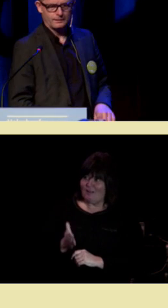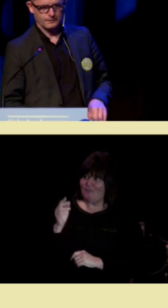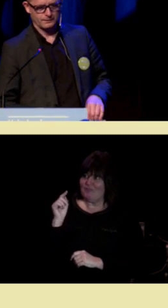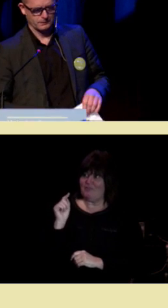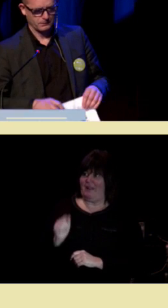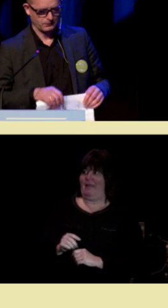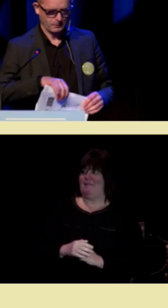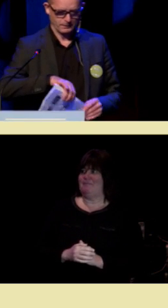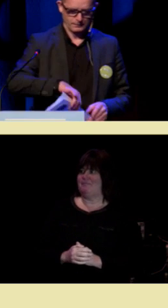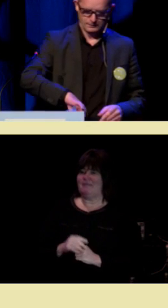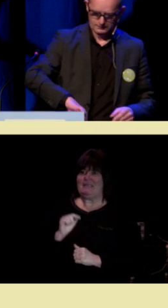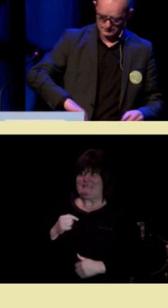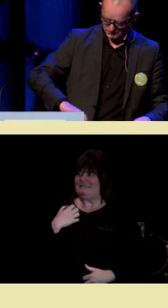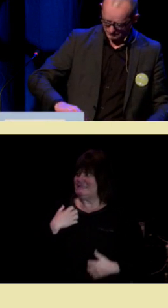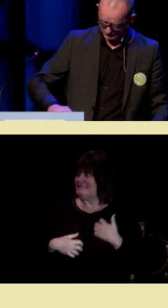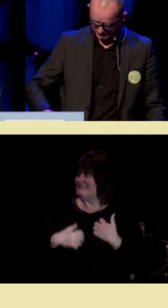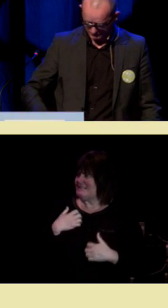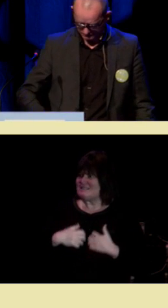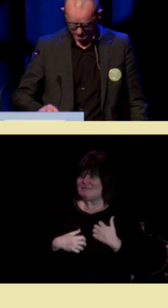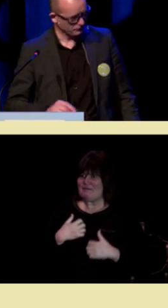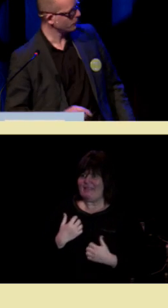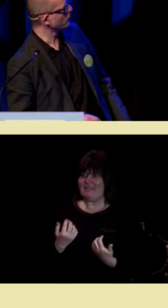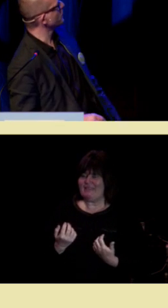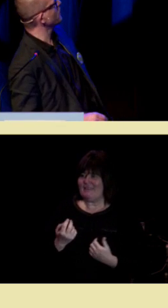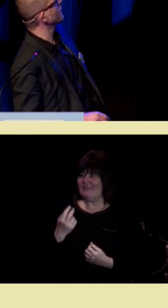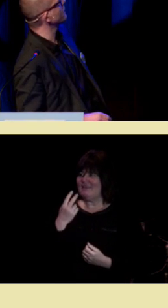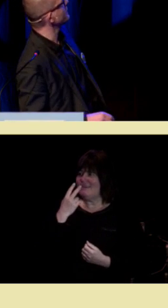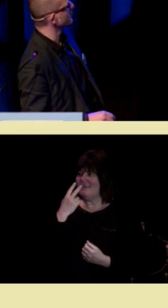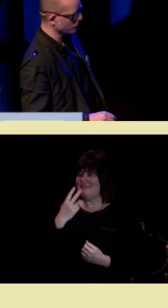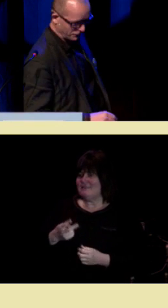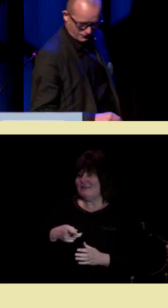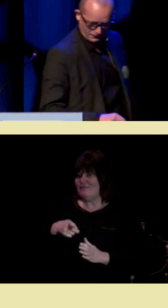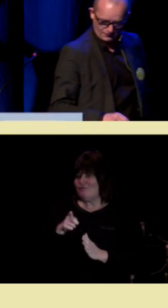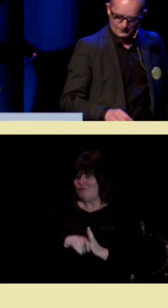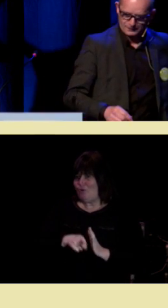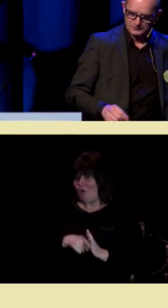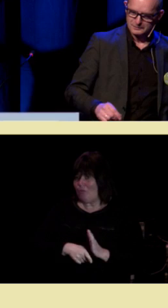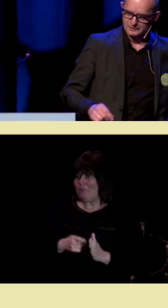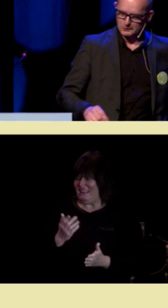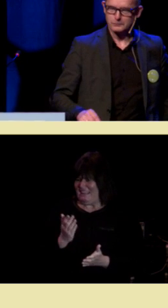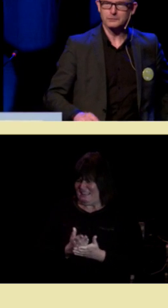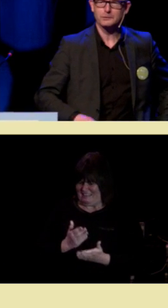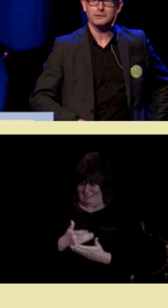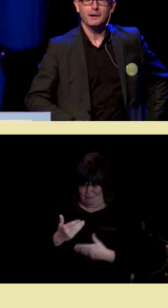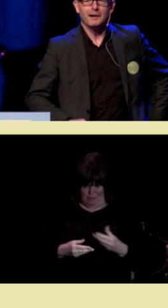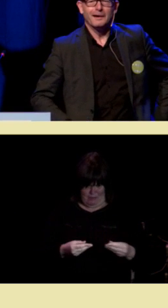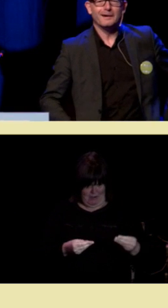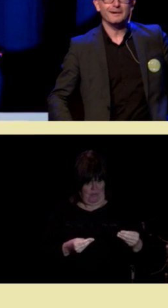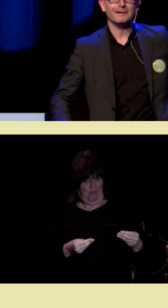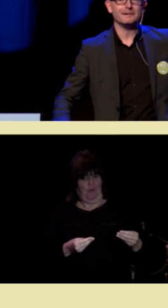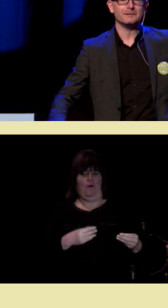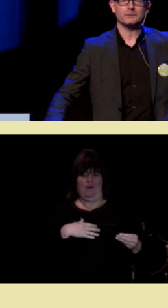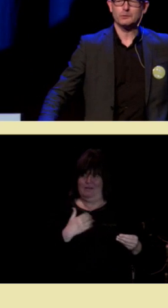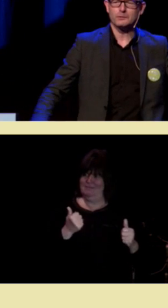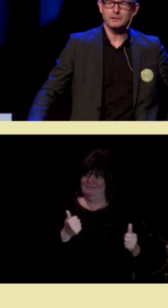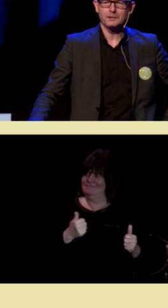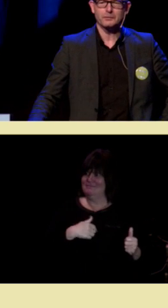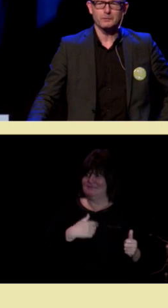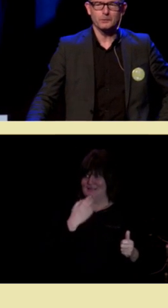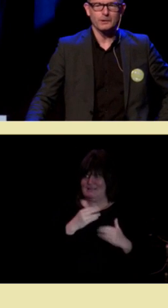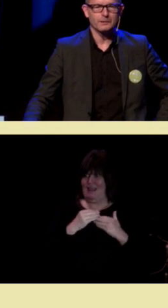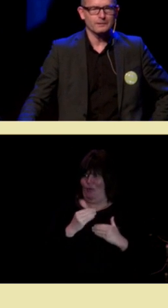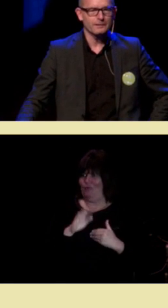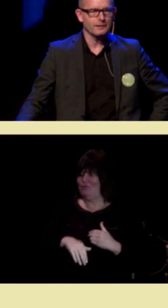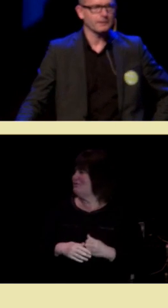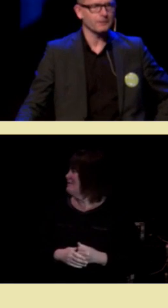Nå er jeg jo spent. Jeg ser jo at det foreløp er riktig foredrag. Dette ser loven ut. Tusen takk